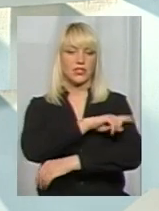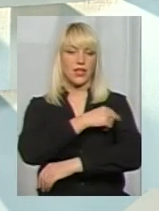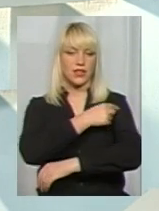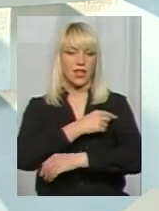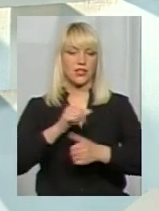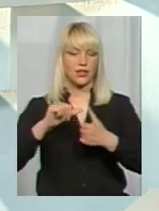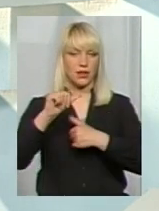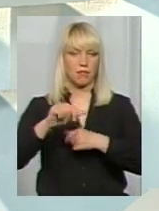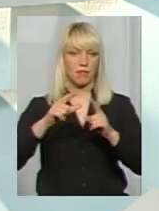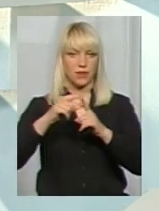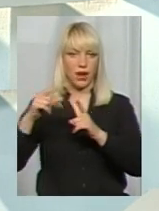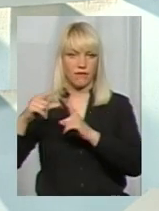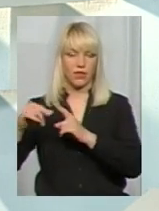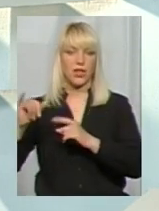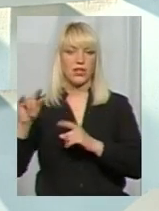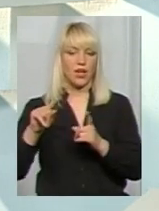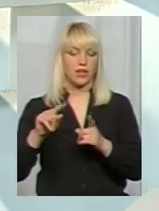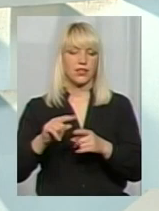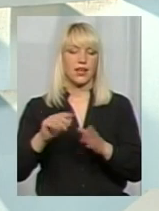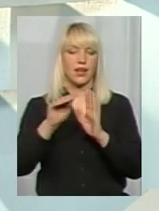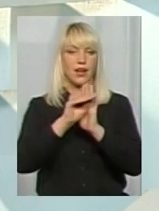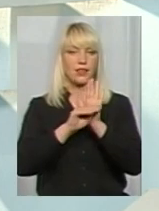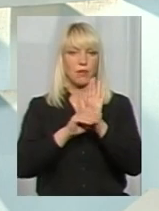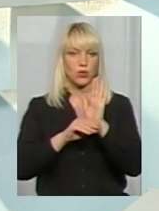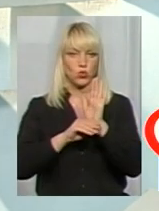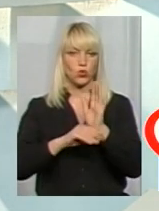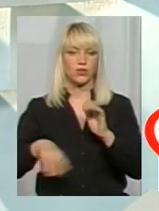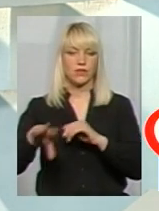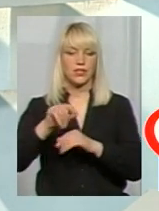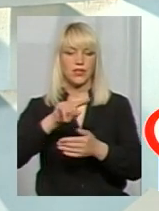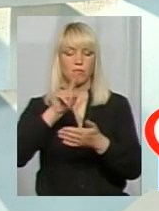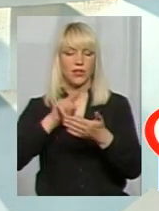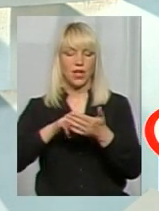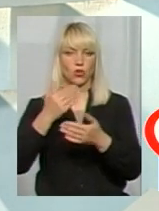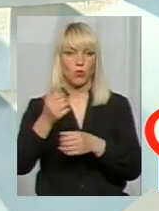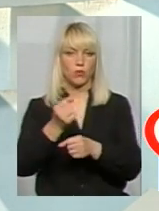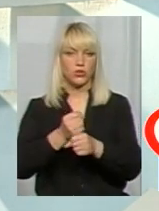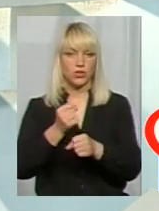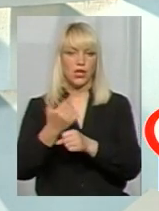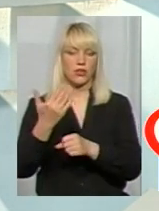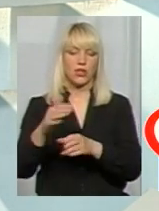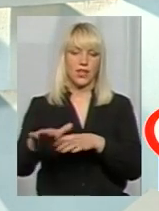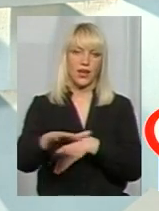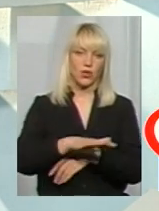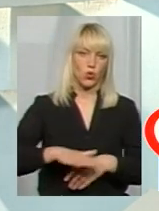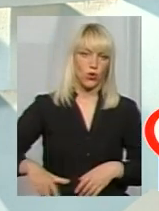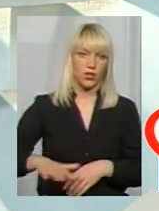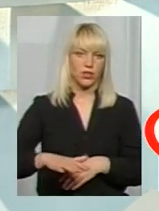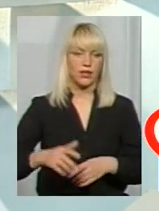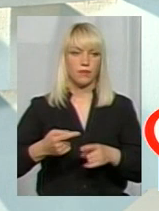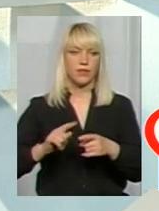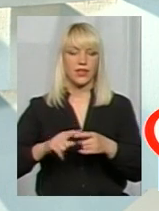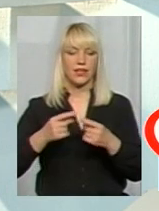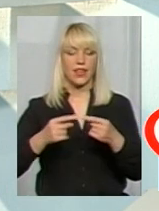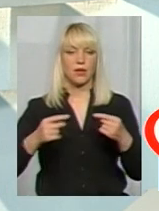які регламентують так само буквально всі питання його функціонування. Це від території, це до тих